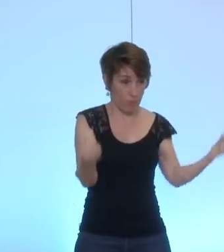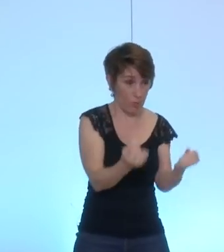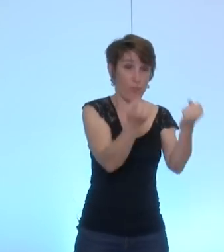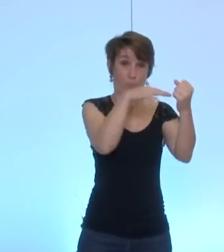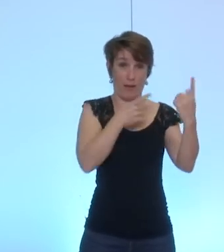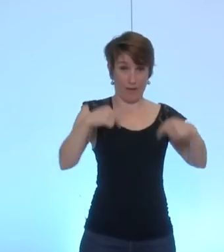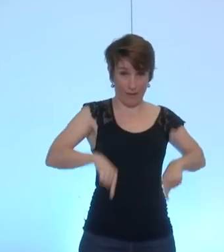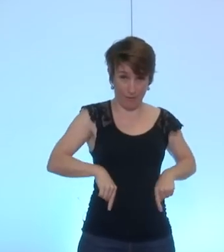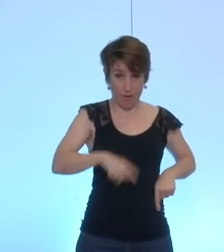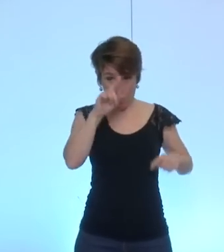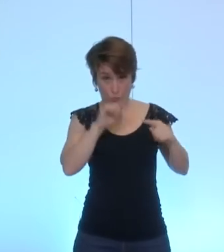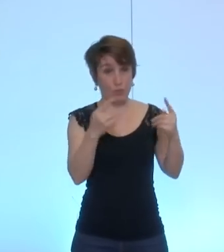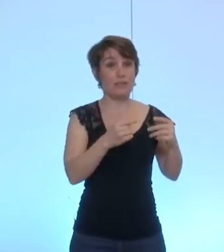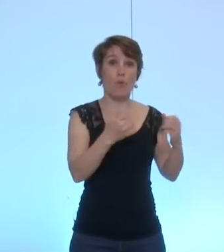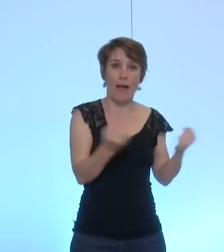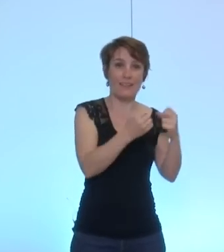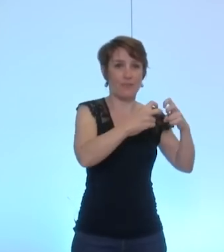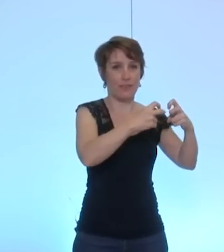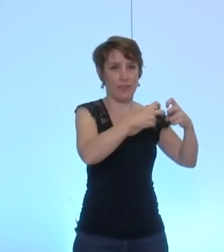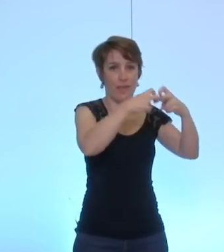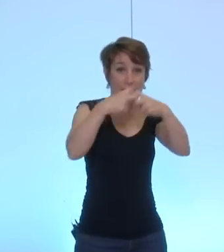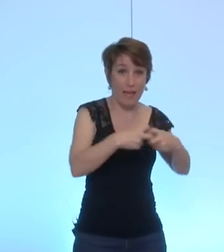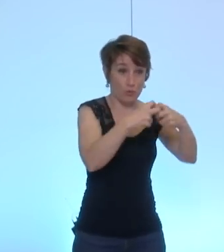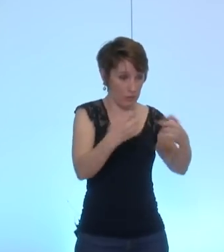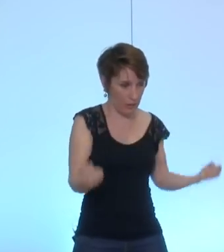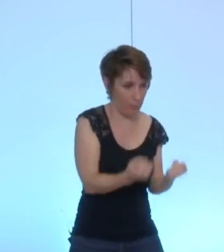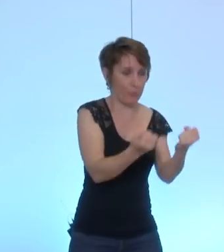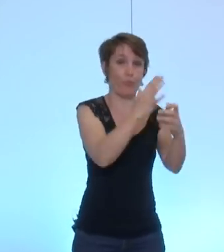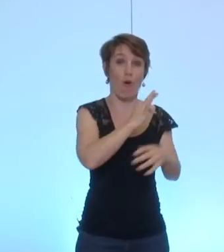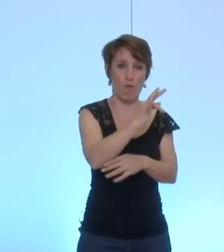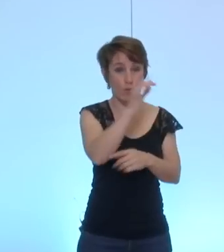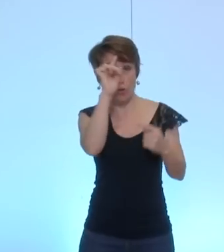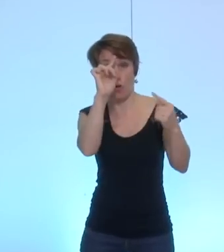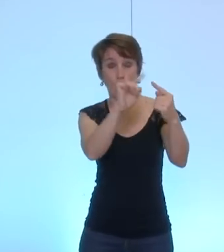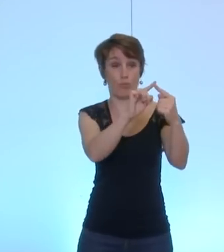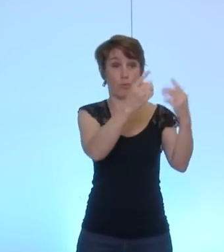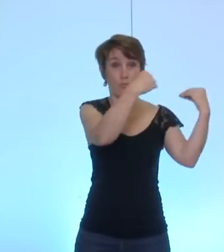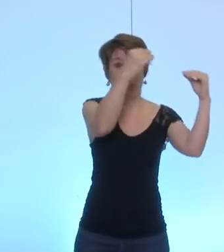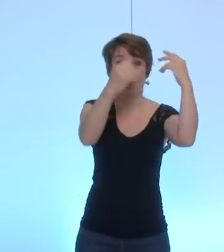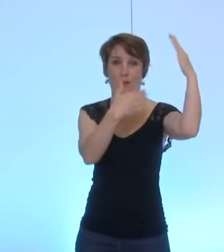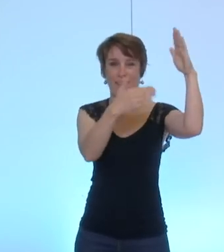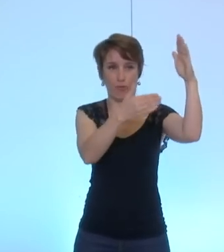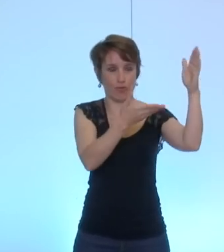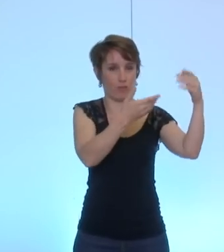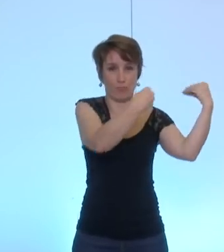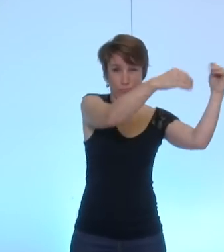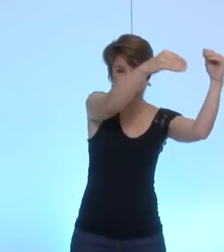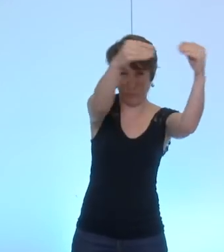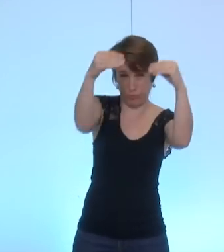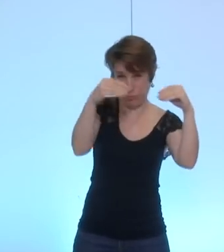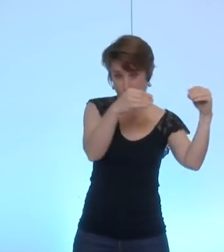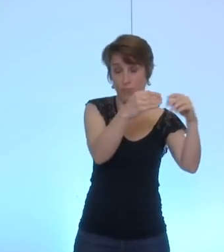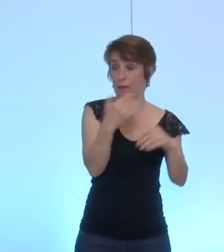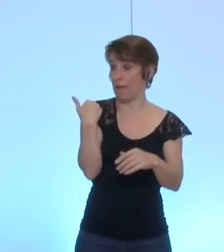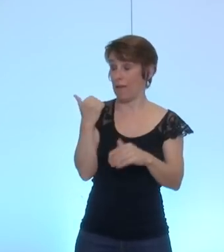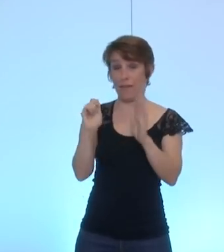relancer une activité industrielle en France pour viser principalement les marchés à l'export. Donc en 2005, il y eu un premier appel